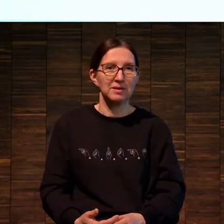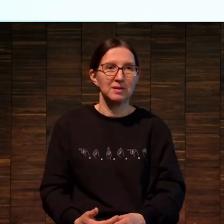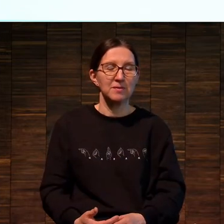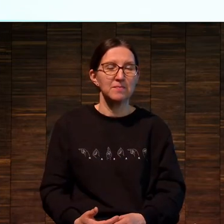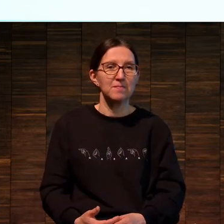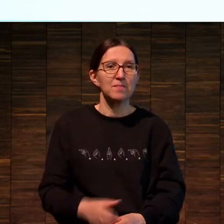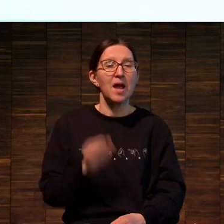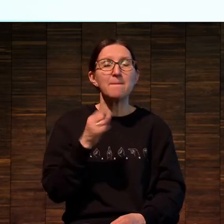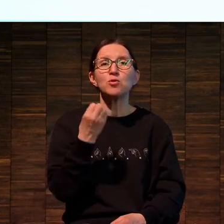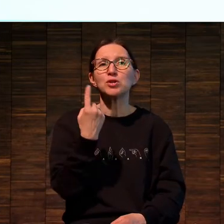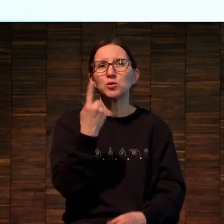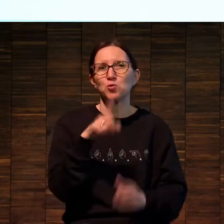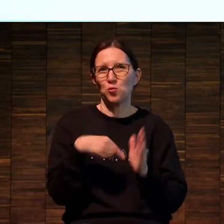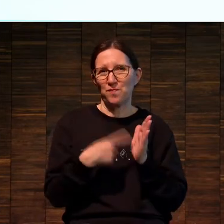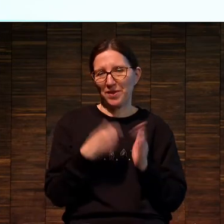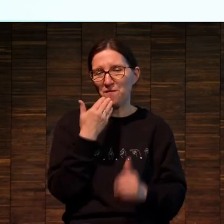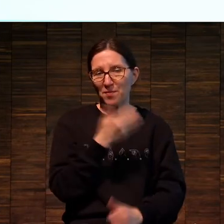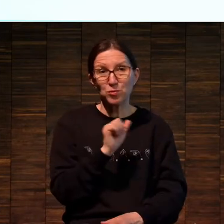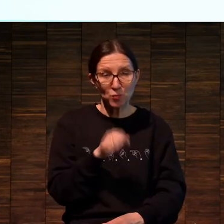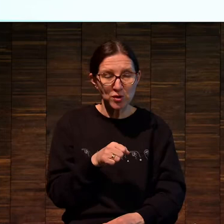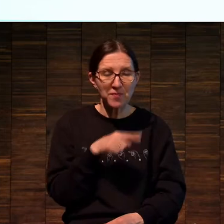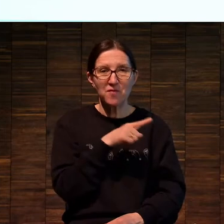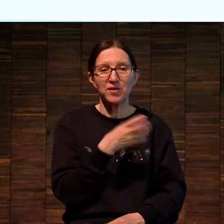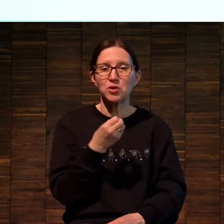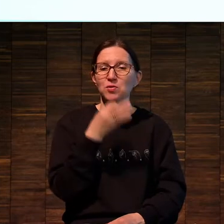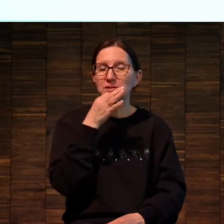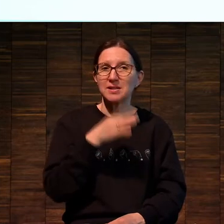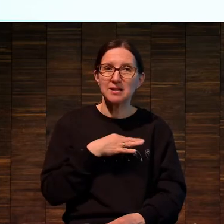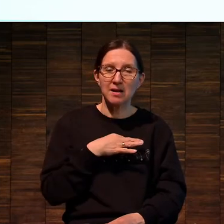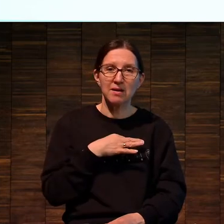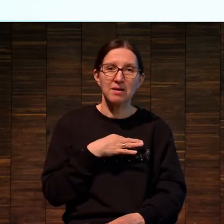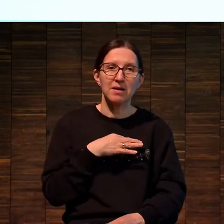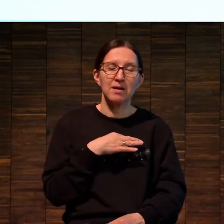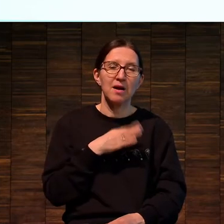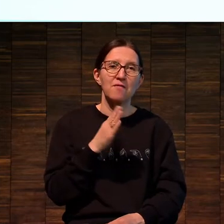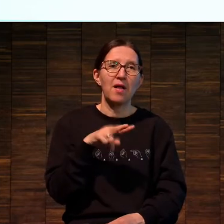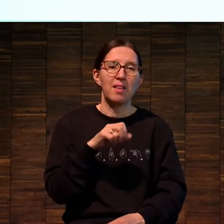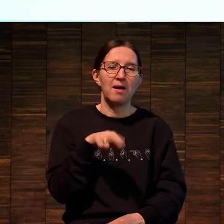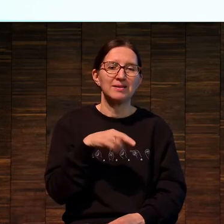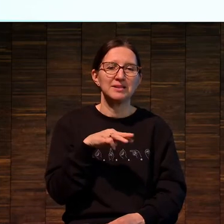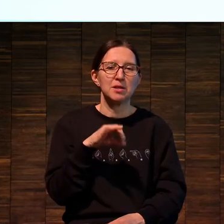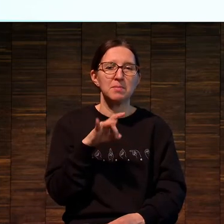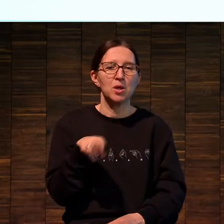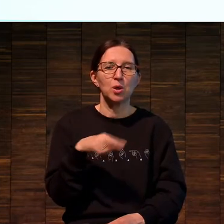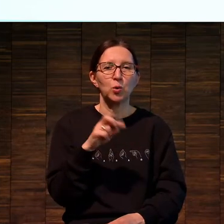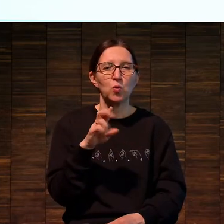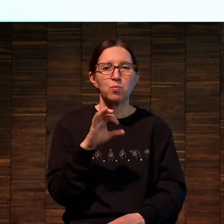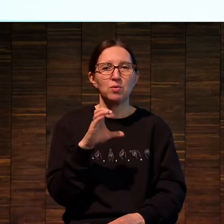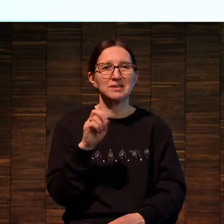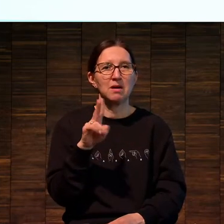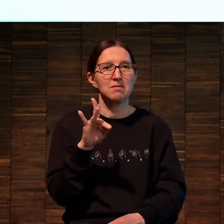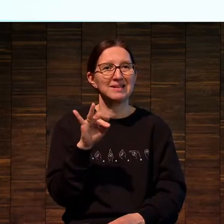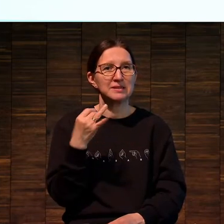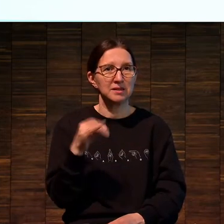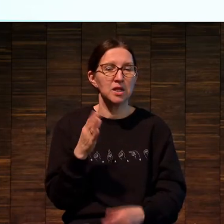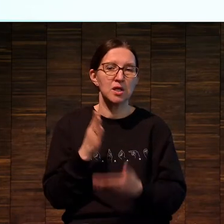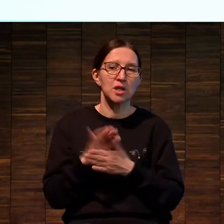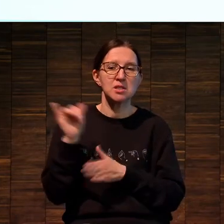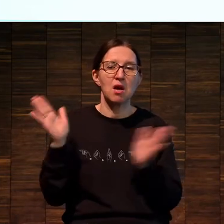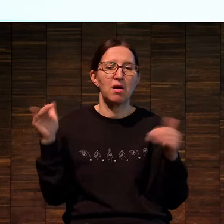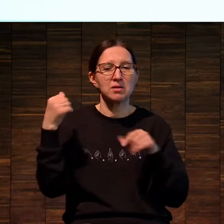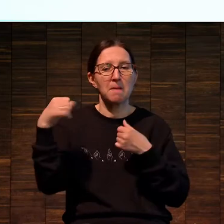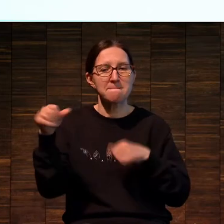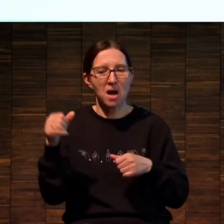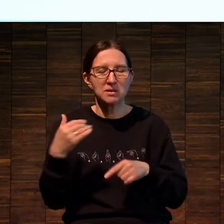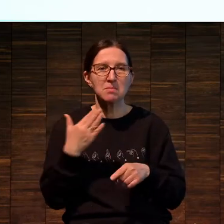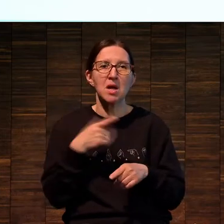Можно еще быстро? А вот вы еще упомянули Владимира Дубасарского. он же как? У него есть картина, скажем, два на два маслом, и он